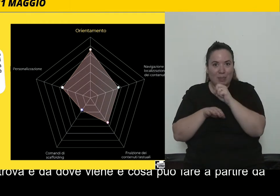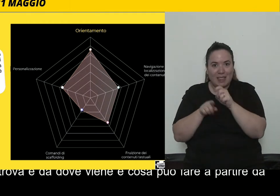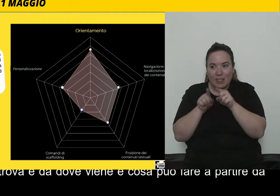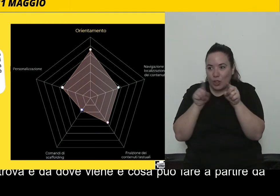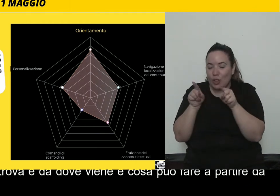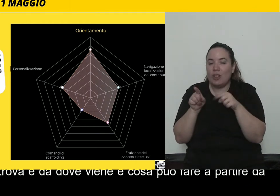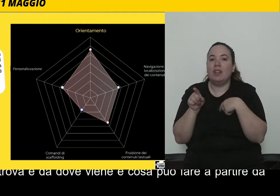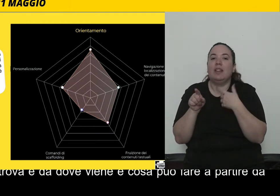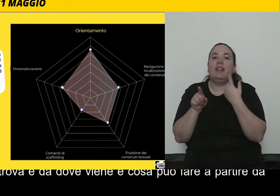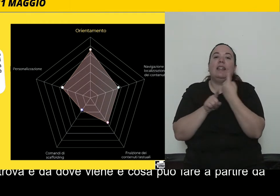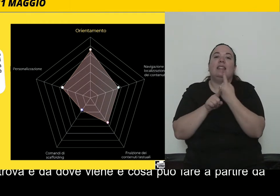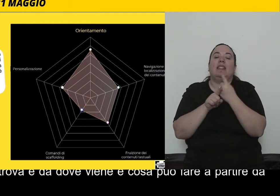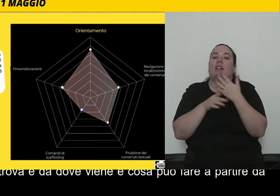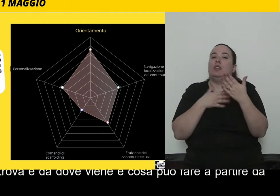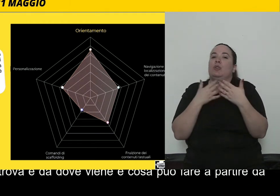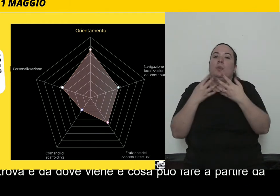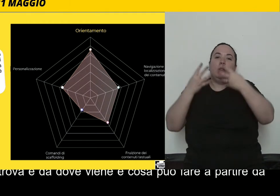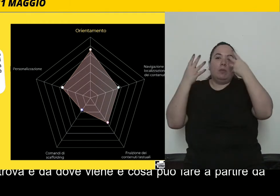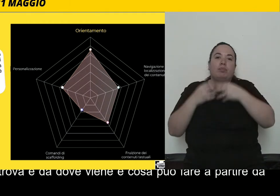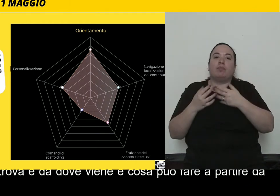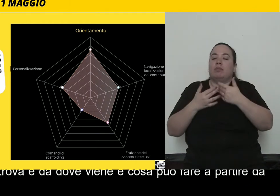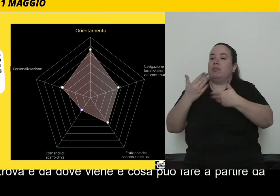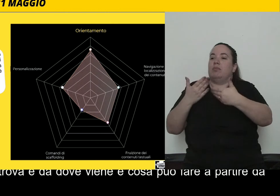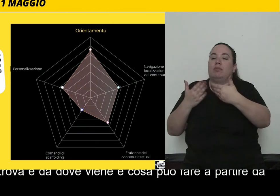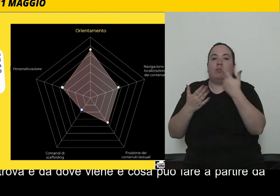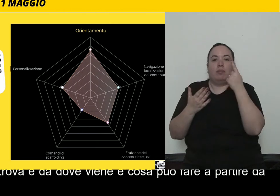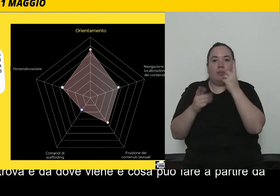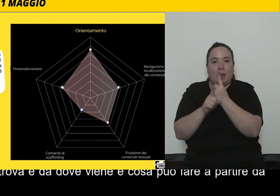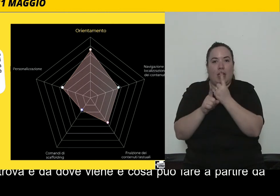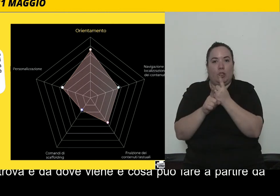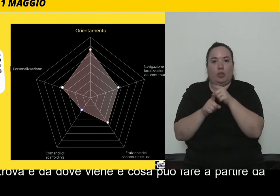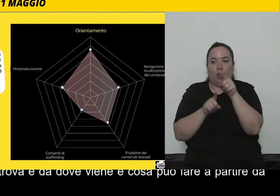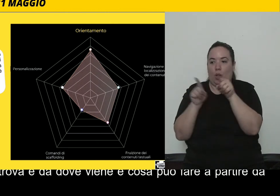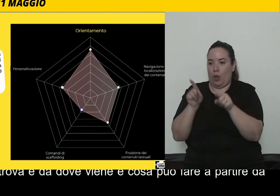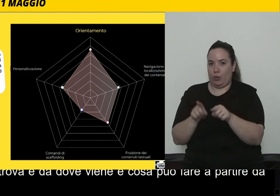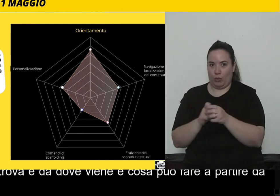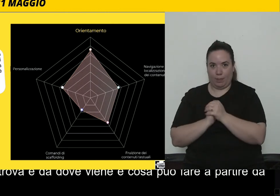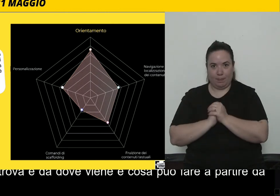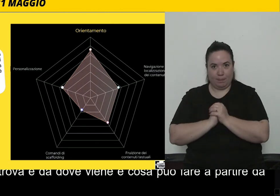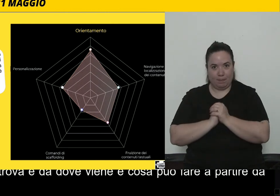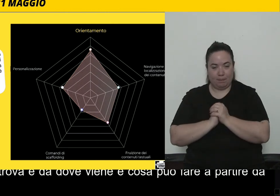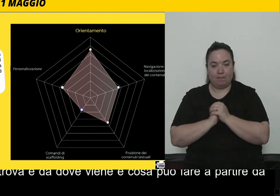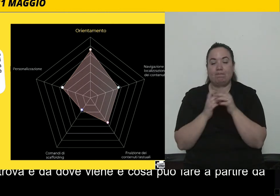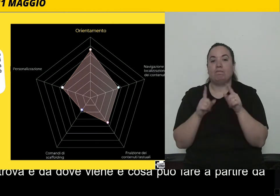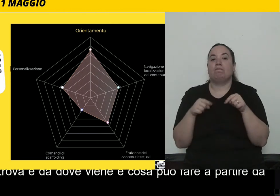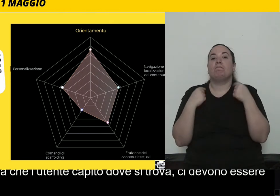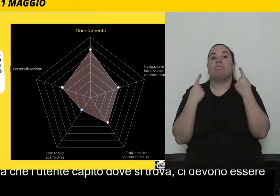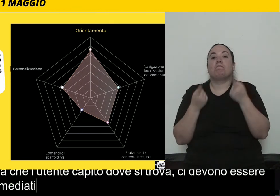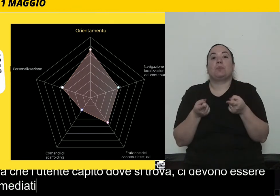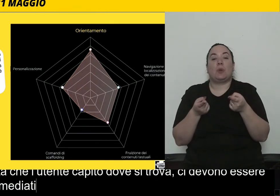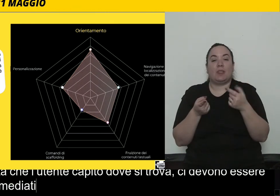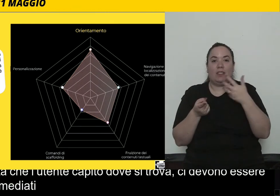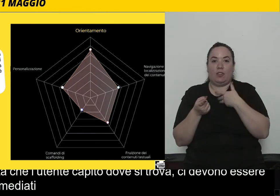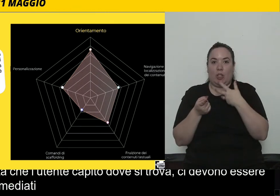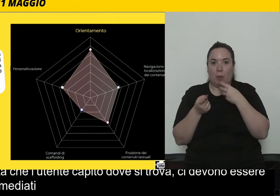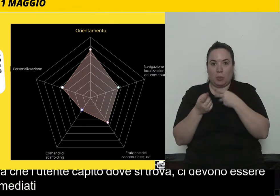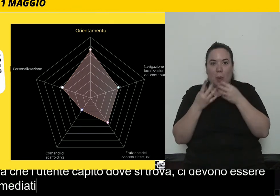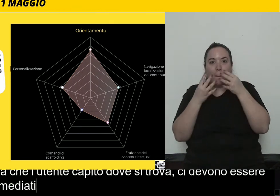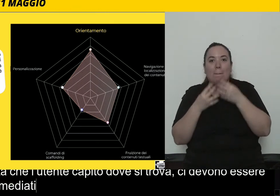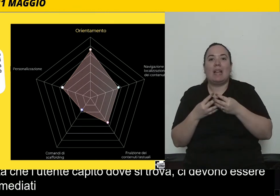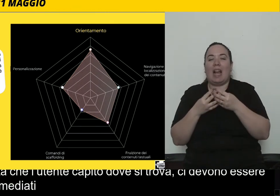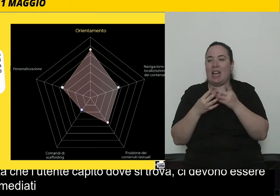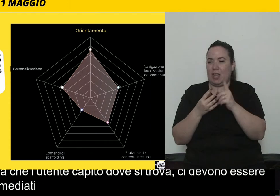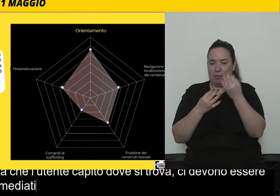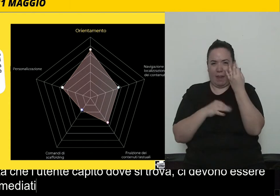dei meccanismi immediati per poter raggiungere certi contenuti di cui l'utente è oramai consapevole. Ma poi ci devono essere anche dei meccanismi efficaci,